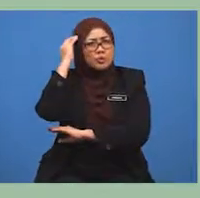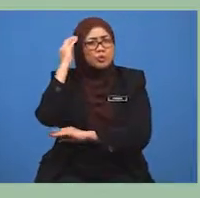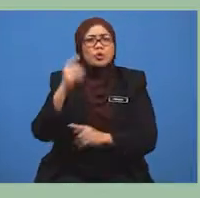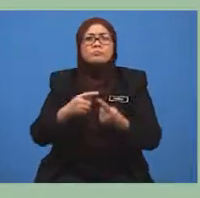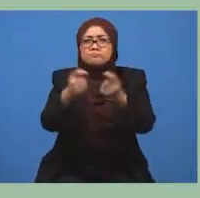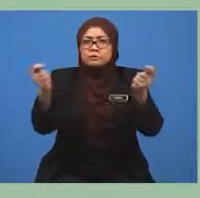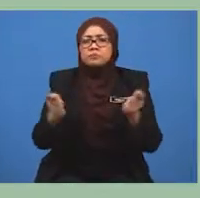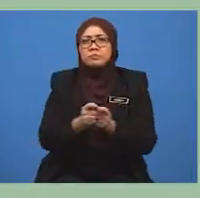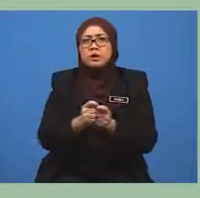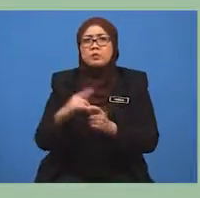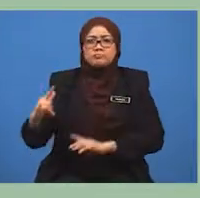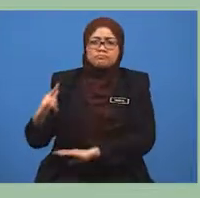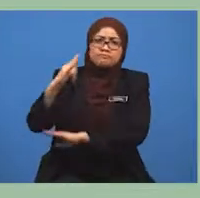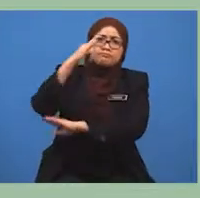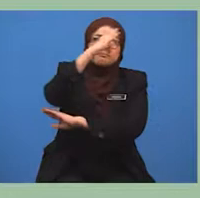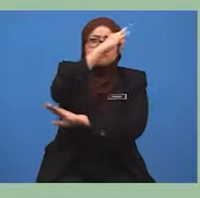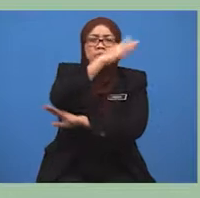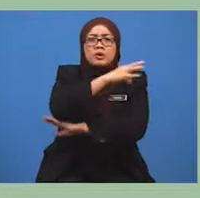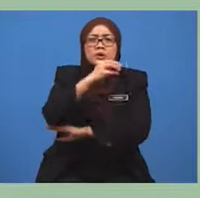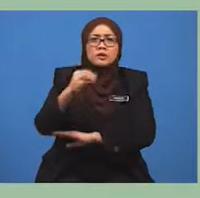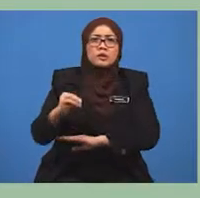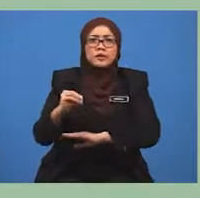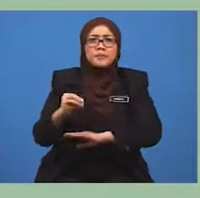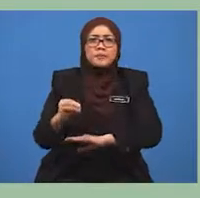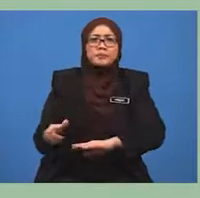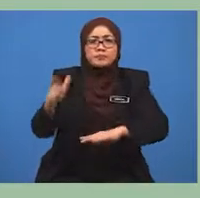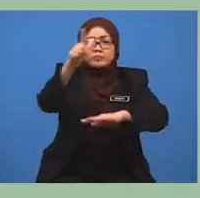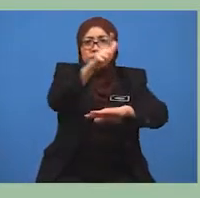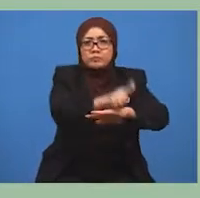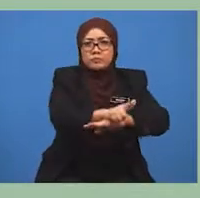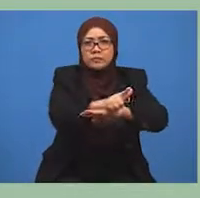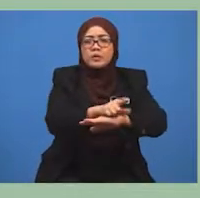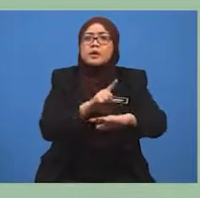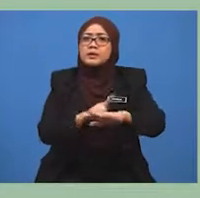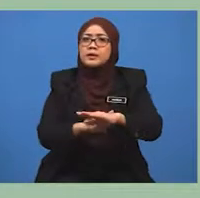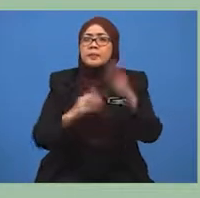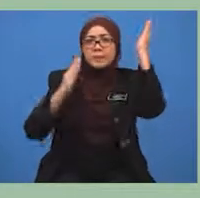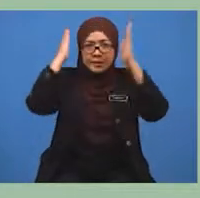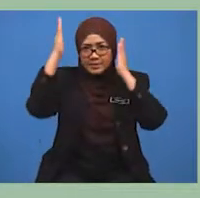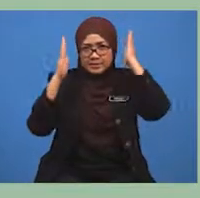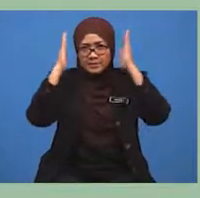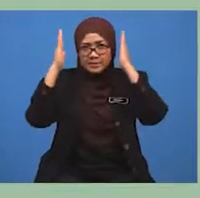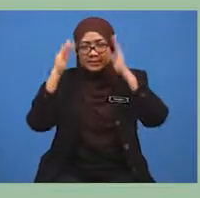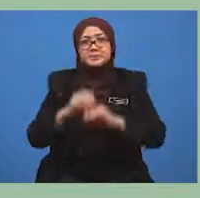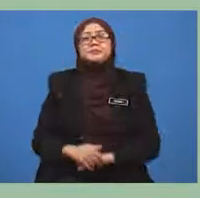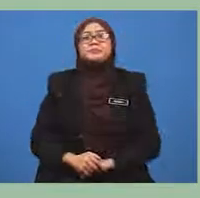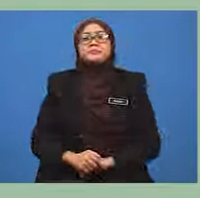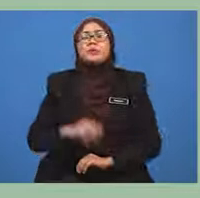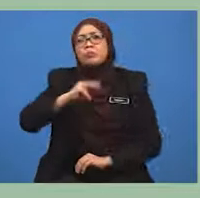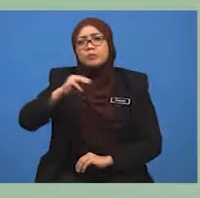antarabangsa dan pelabuhan utama di Malaysia. Ketiga, murid-murid dapat